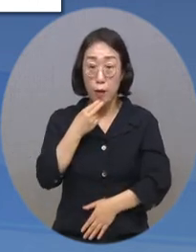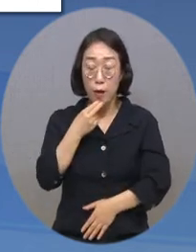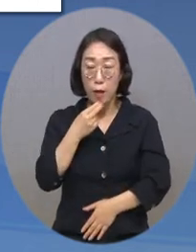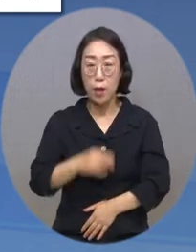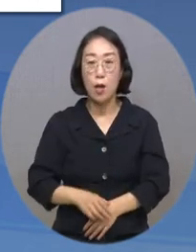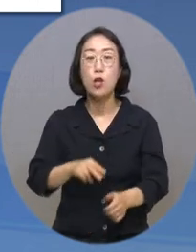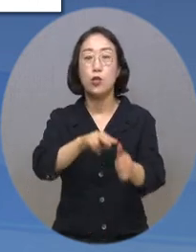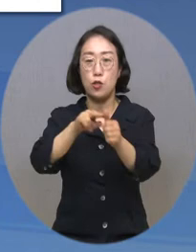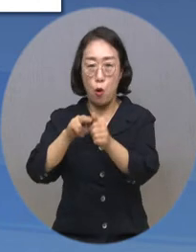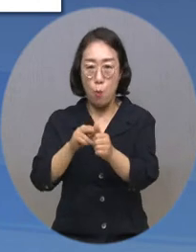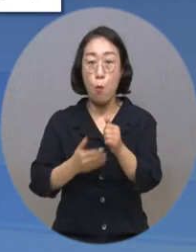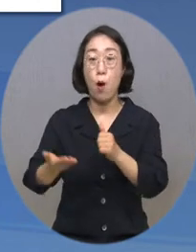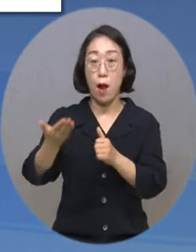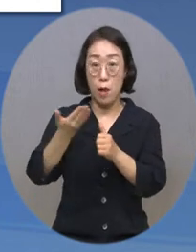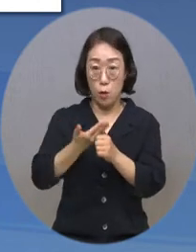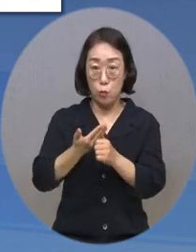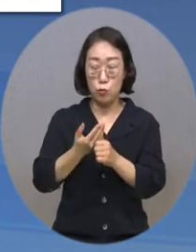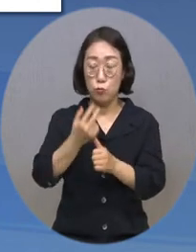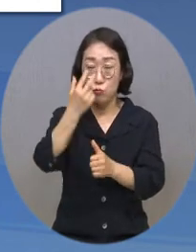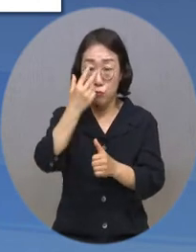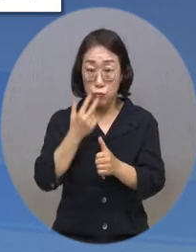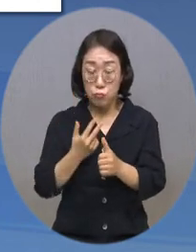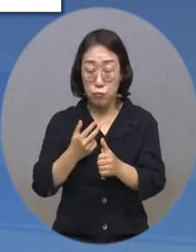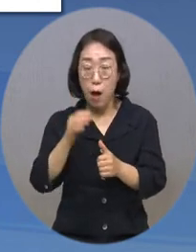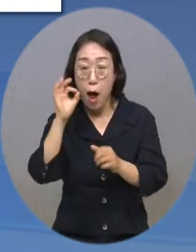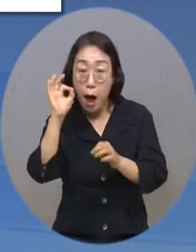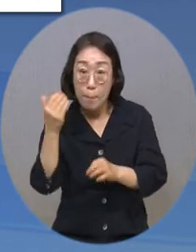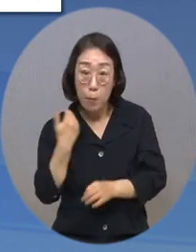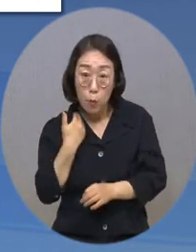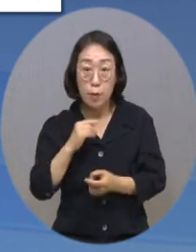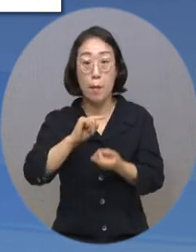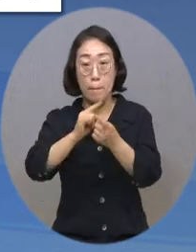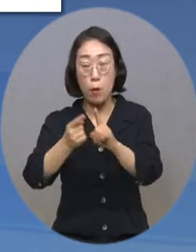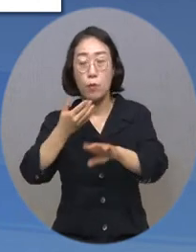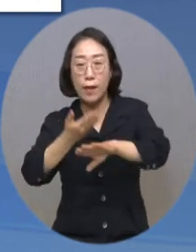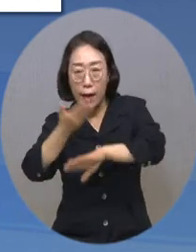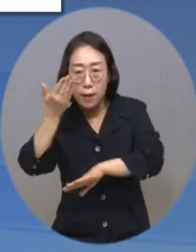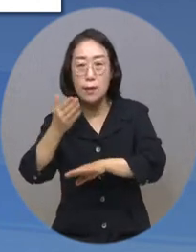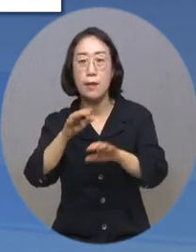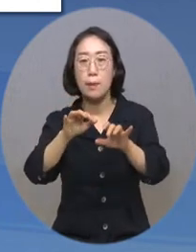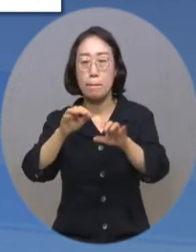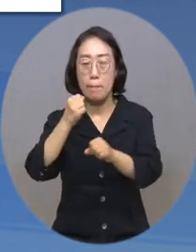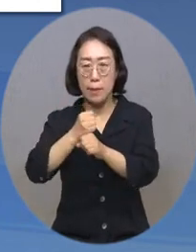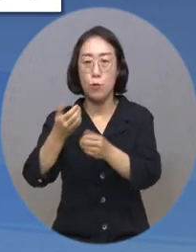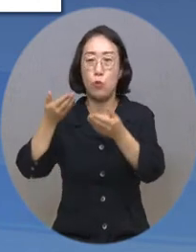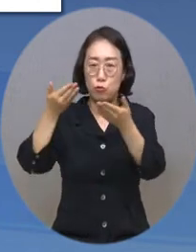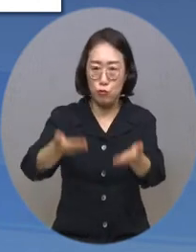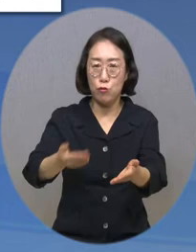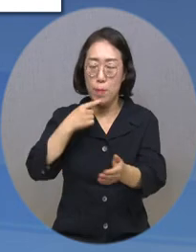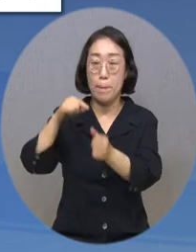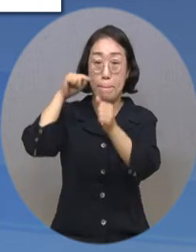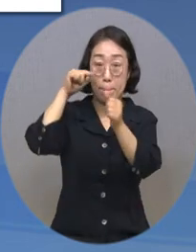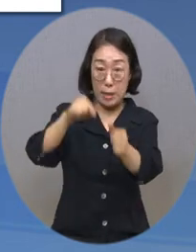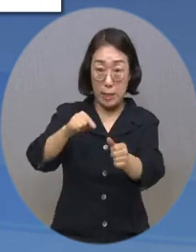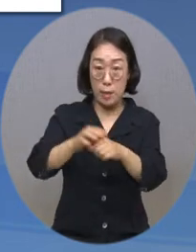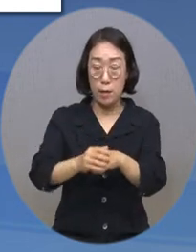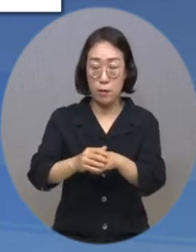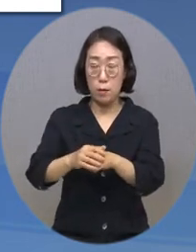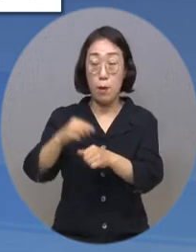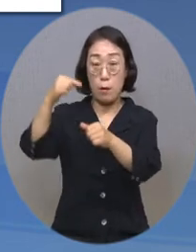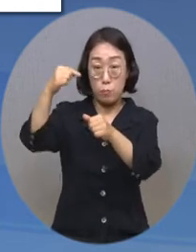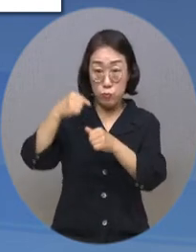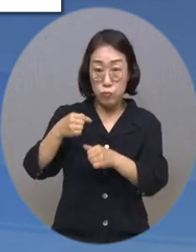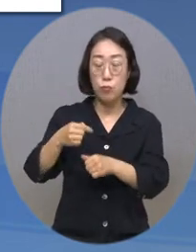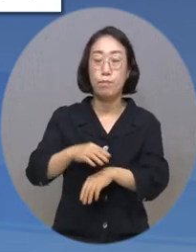안내문과 시각자료에 대체 텍스트를 제공하라고 권고했습니다. LH는 이런 인권위 권고를 받아들여